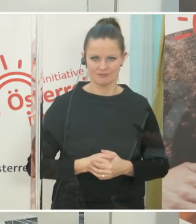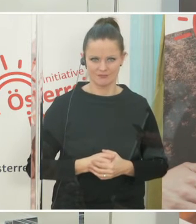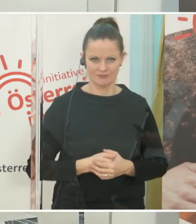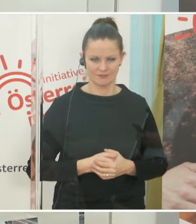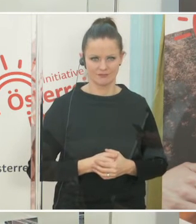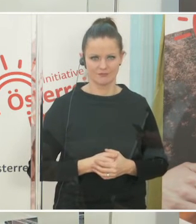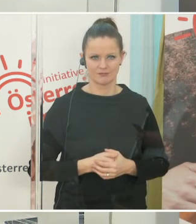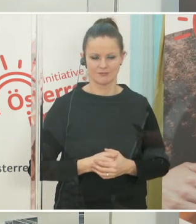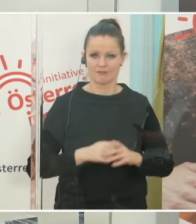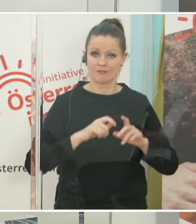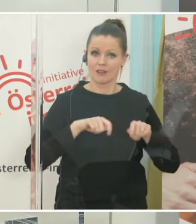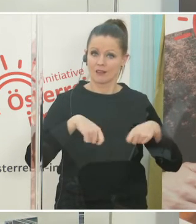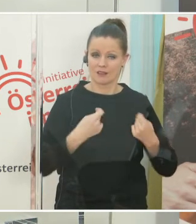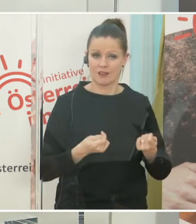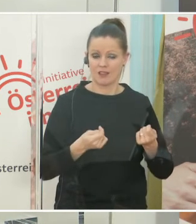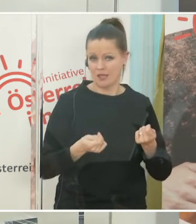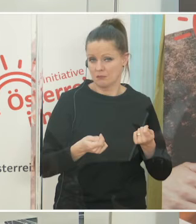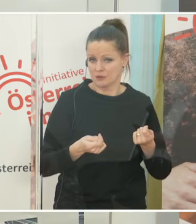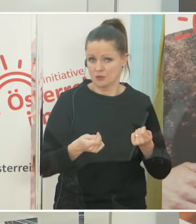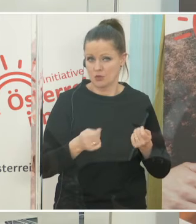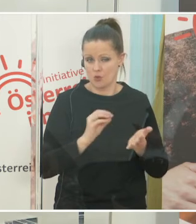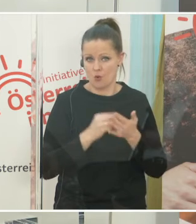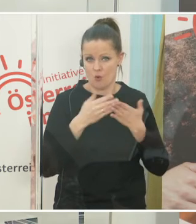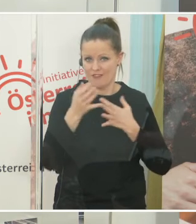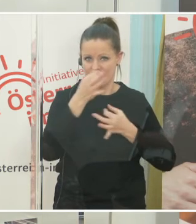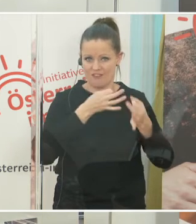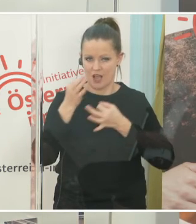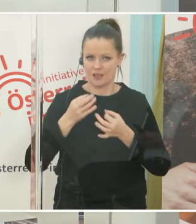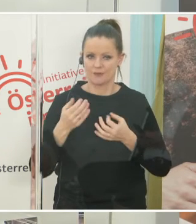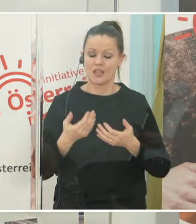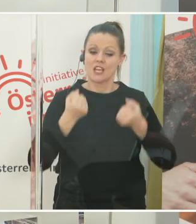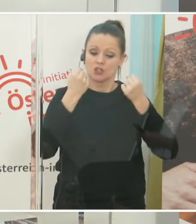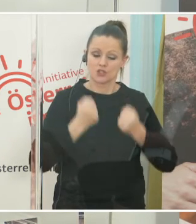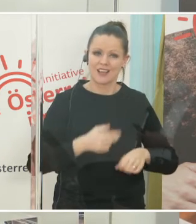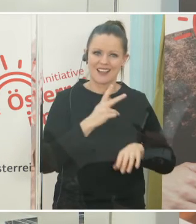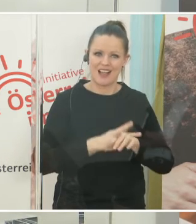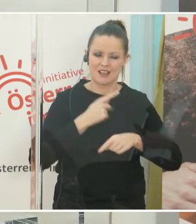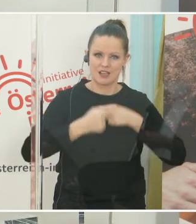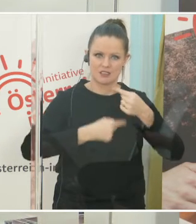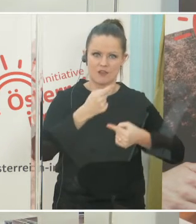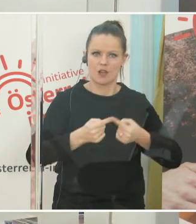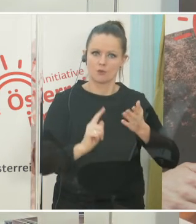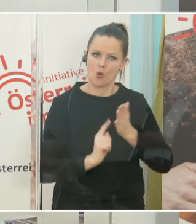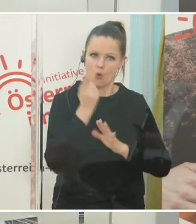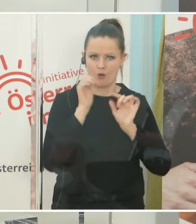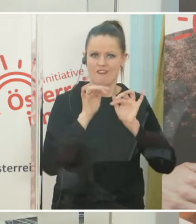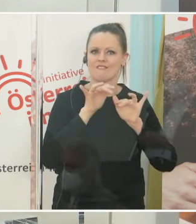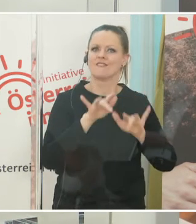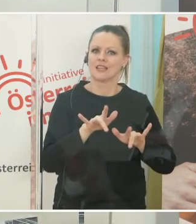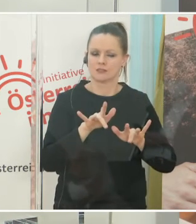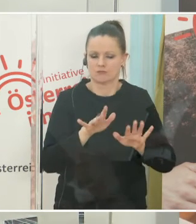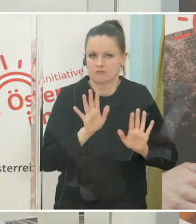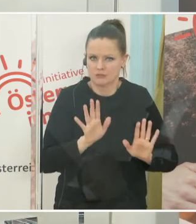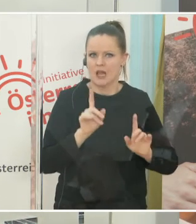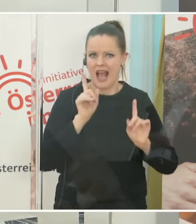hier Fragen. Das Gute ist, dass er, was die schweren Krankheitsverläufe betrifft, auch hochwirksam zu scheint,